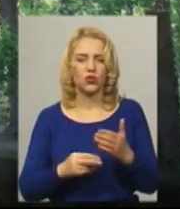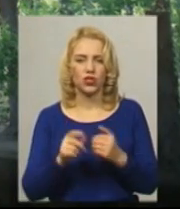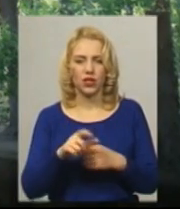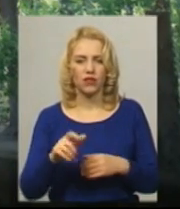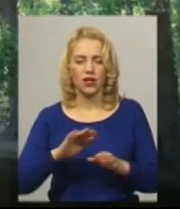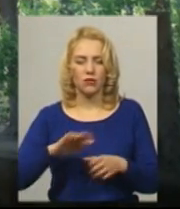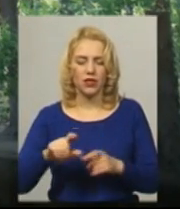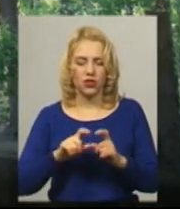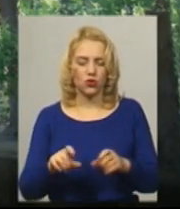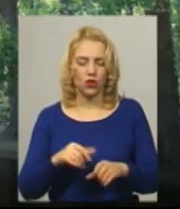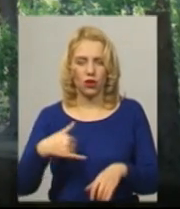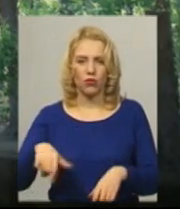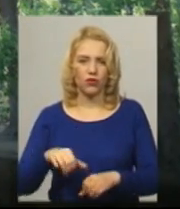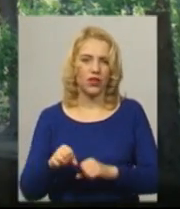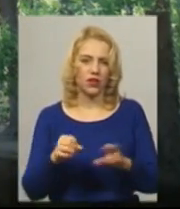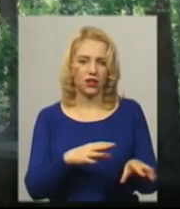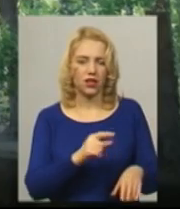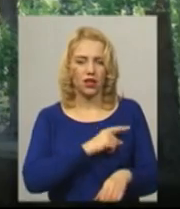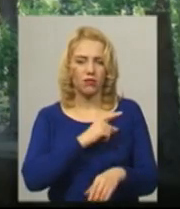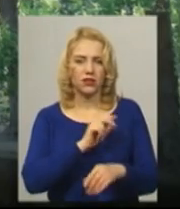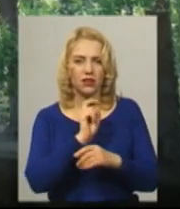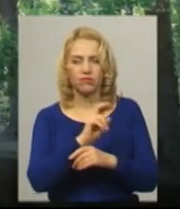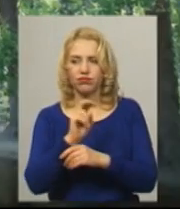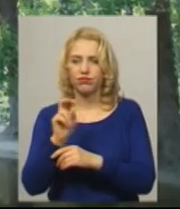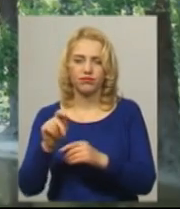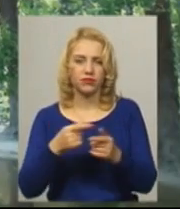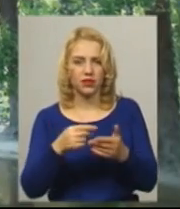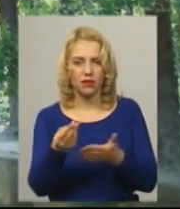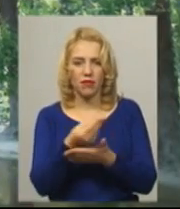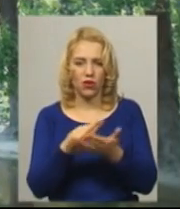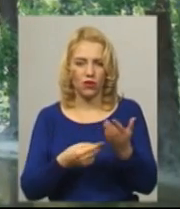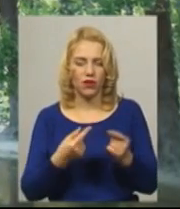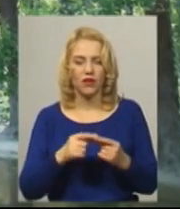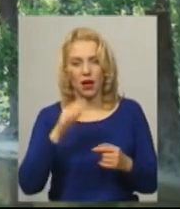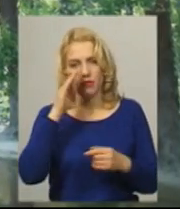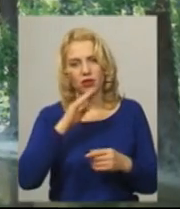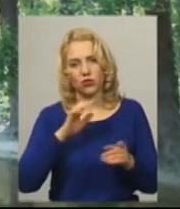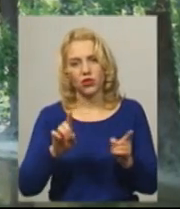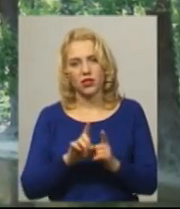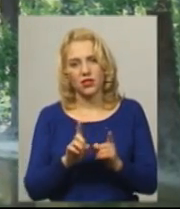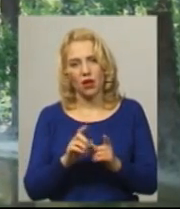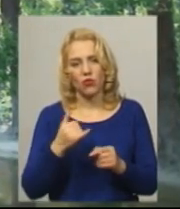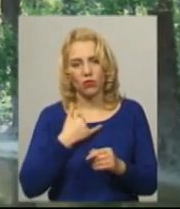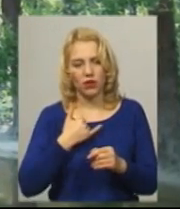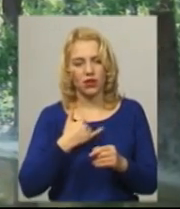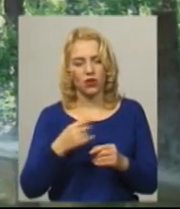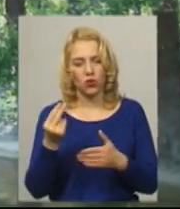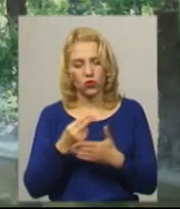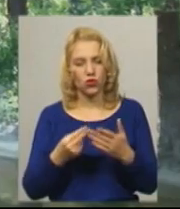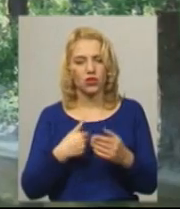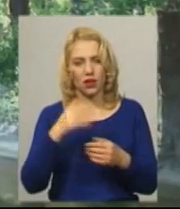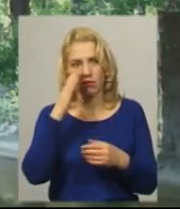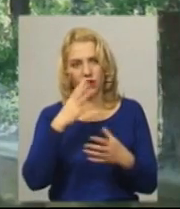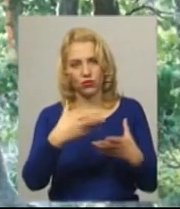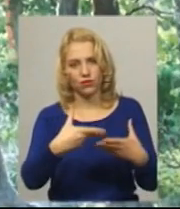Після школи портфель кинув і побіг по майстерням з однією в іншу. Батько в мене теж художник, і там теж працював у нашому домі. Швидше за все –